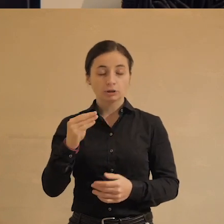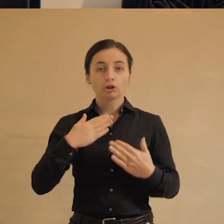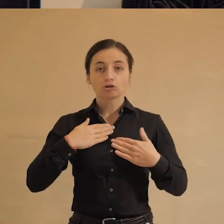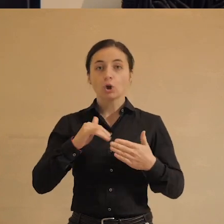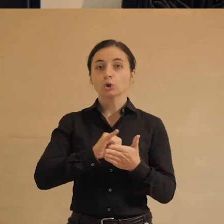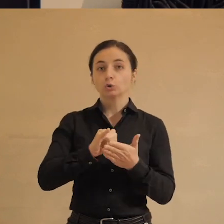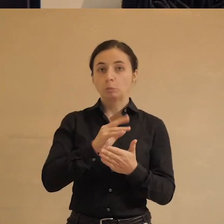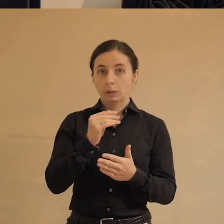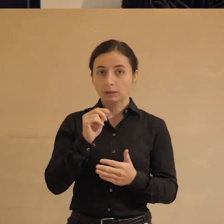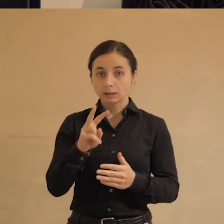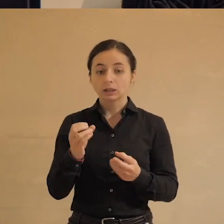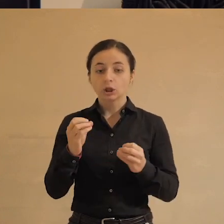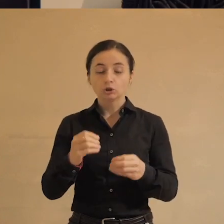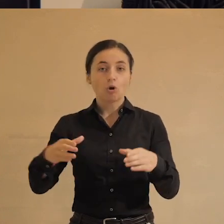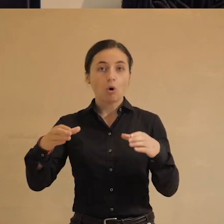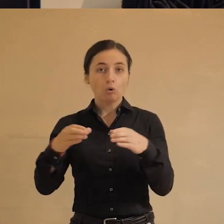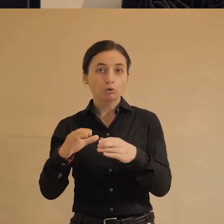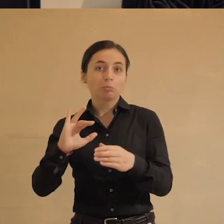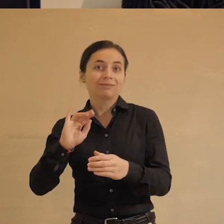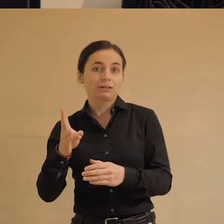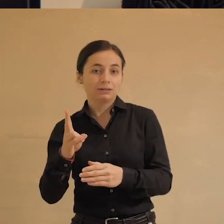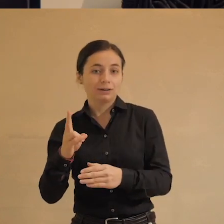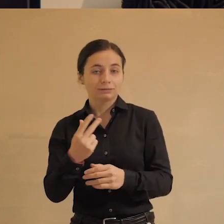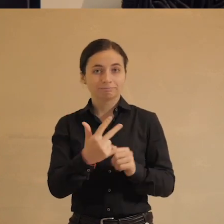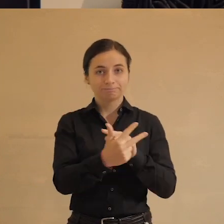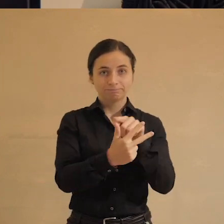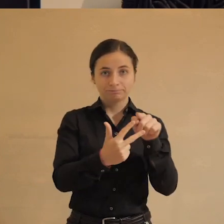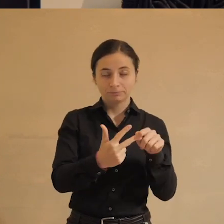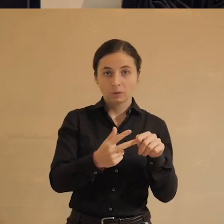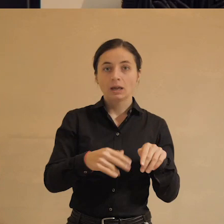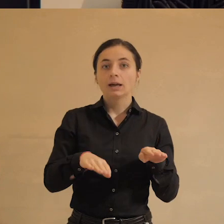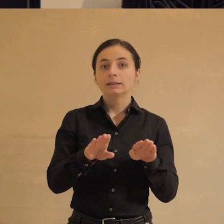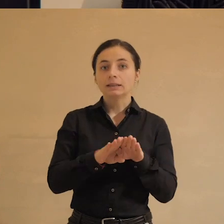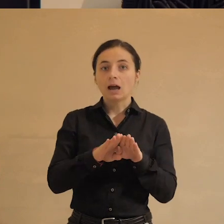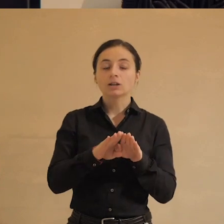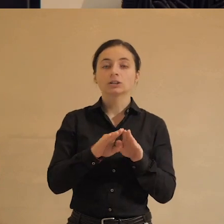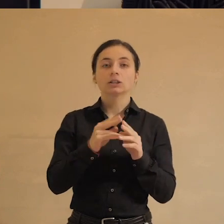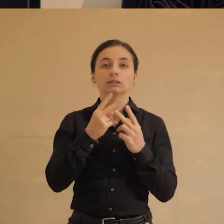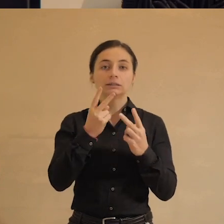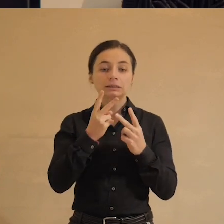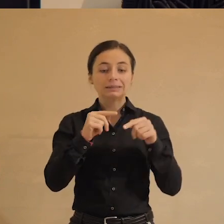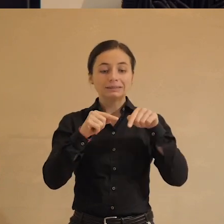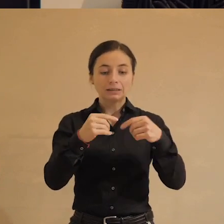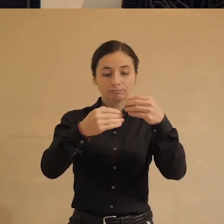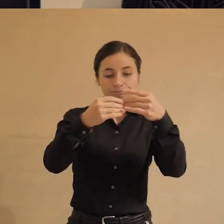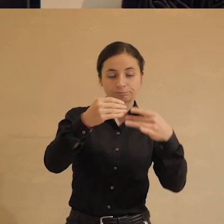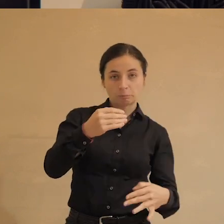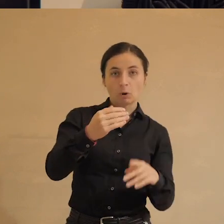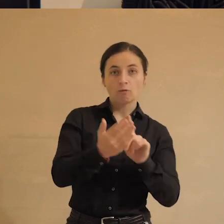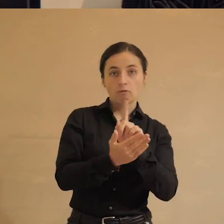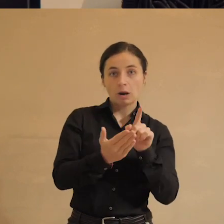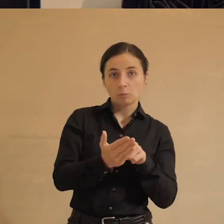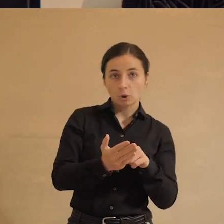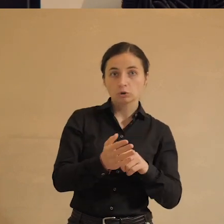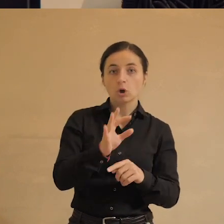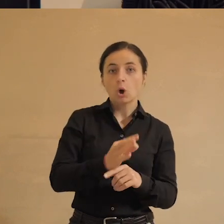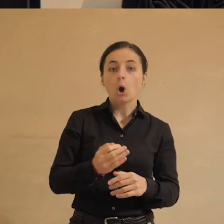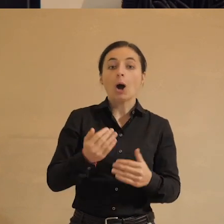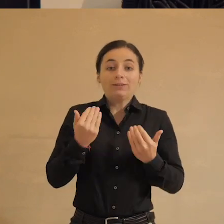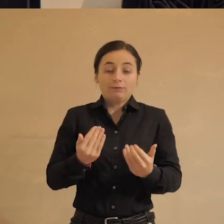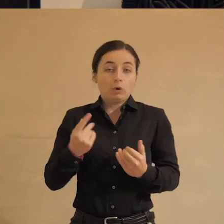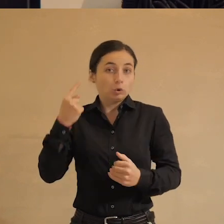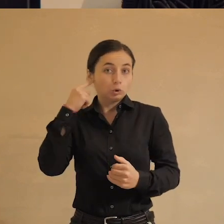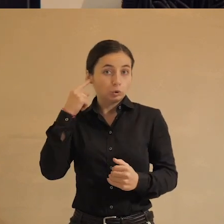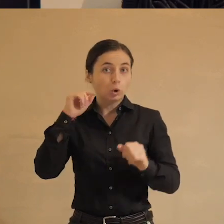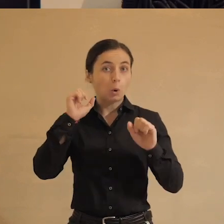-канал и в нашей группе ВКонтакте. Также зрители могут задавать там вопросы, а сегодняшние слушатели